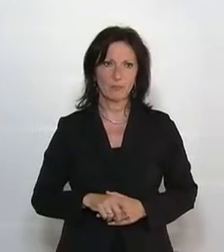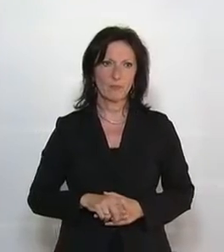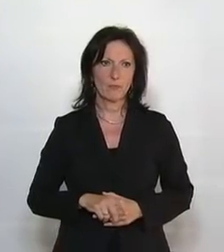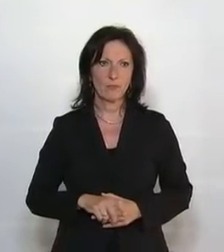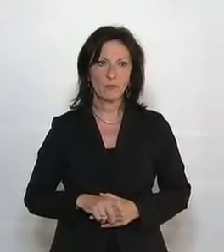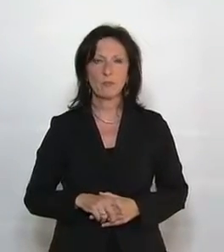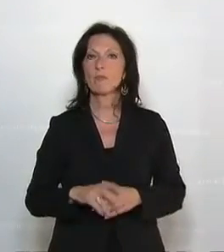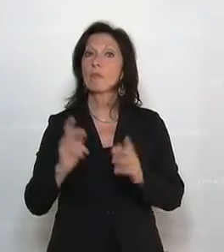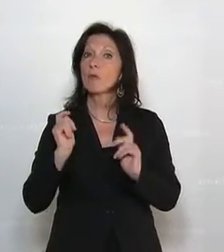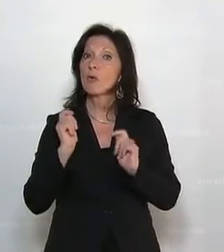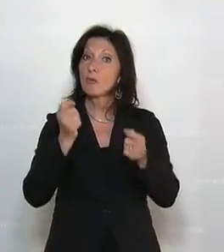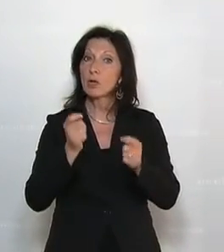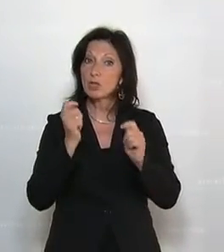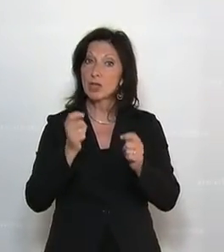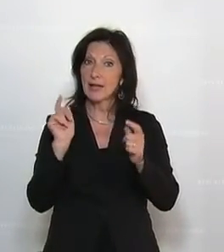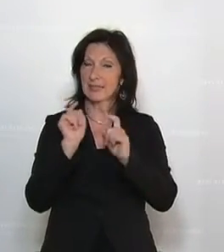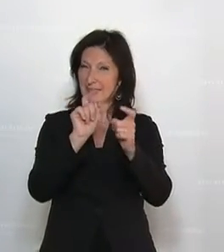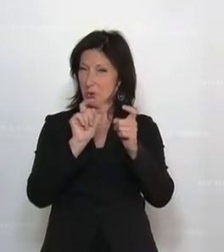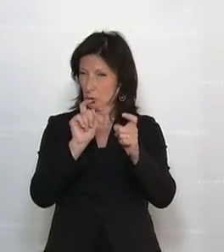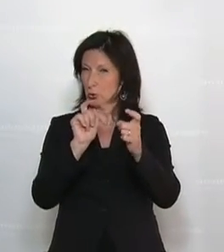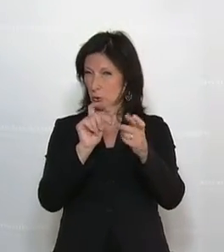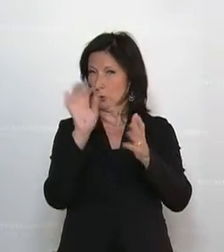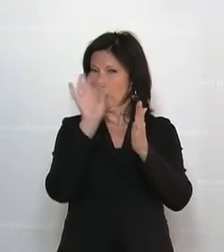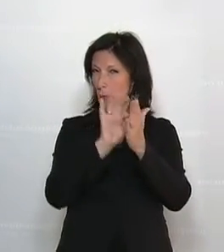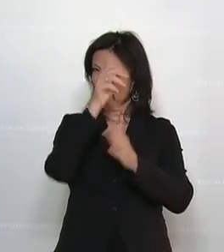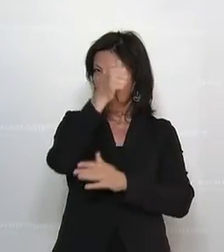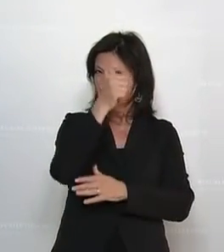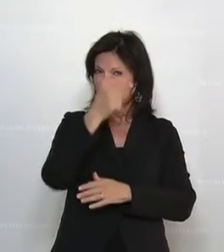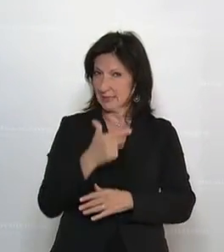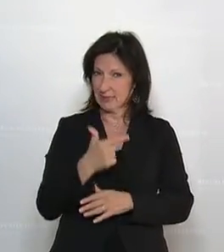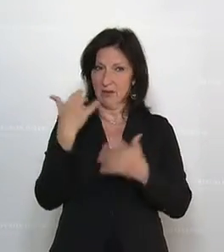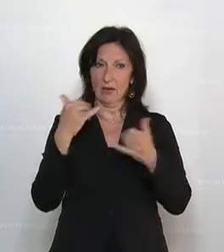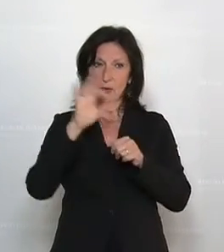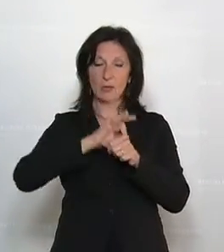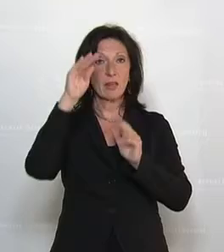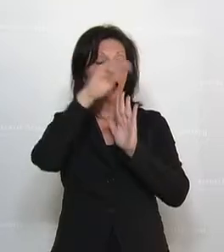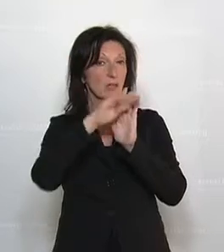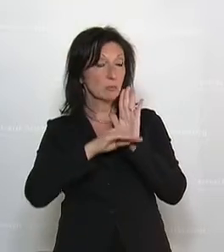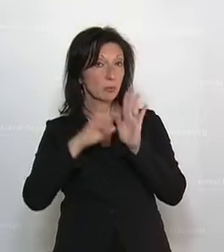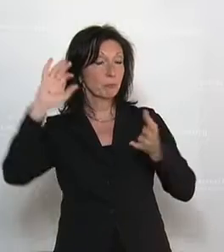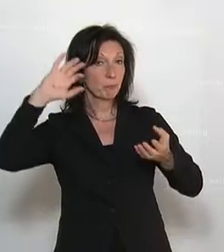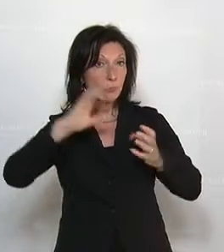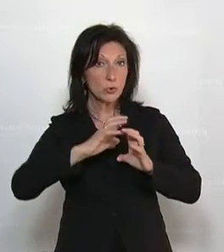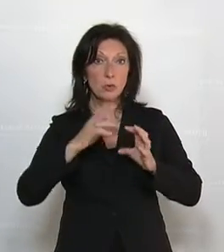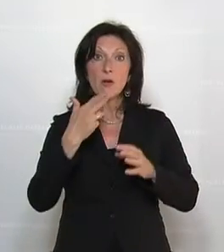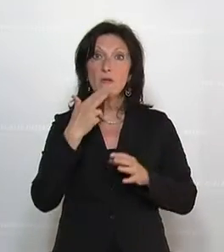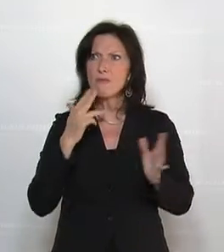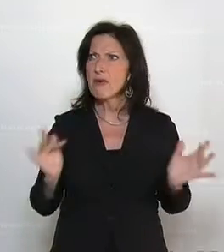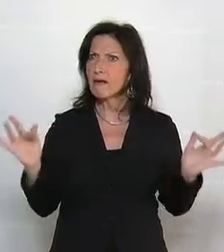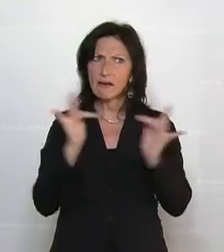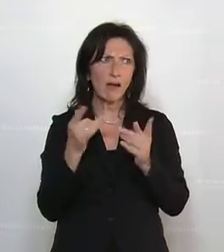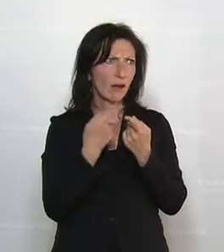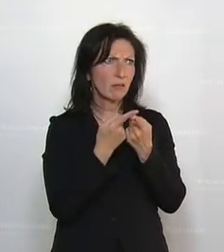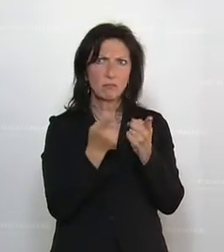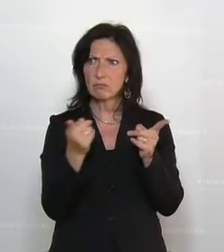Es ist vorgeschlagen, die Debatte über die Punkte 1 und 2 der Tagesordnung zusammenzufassen. Wird dagegen ein Einwand erhoben?